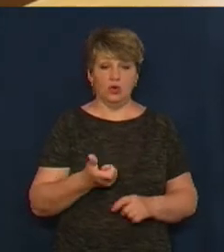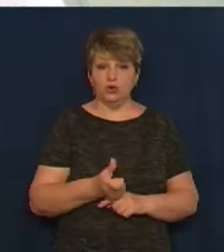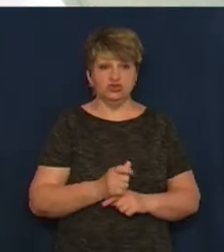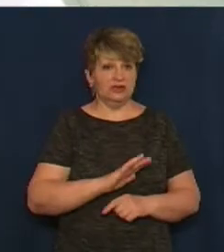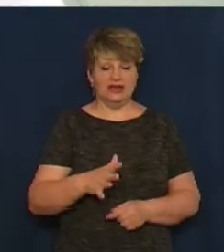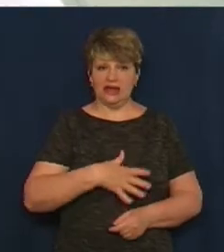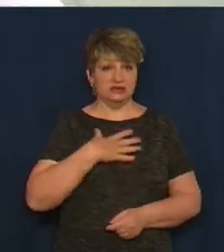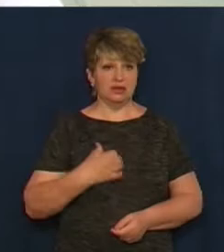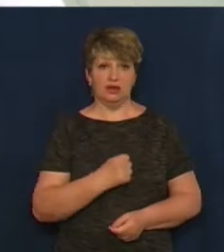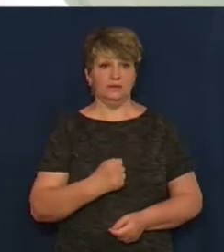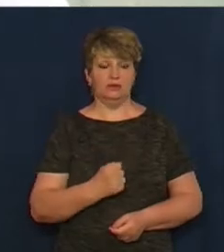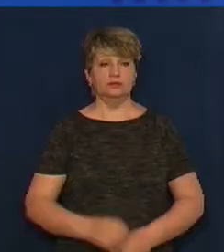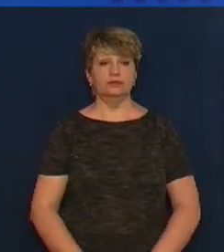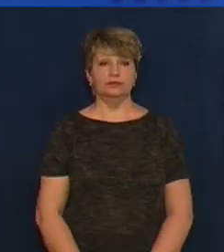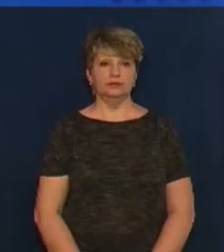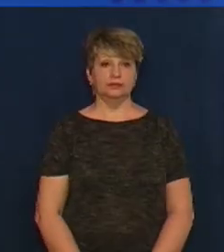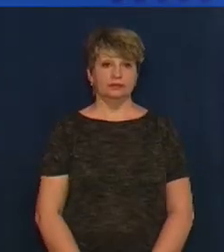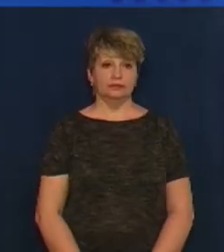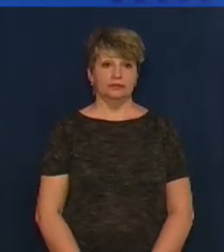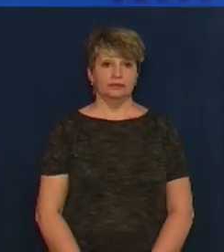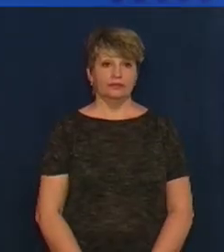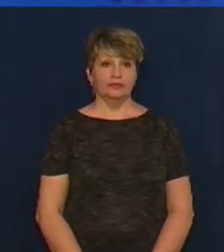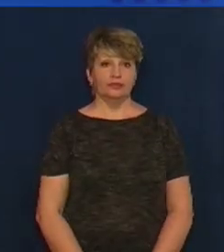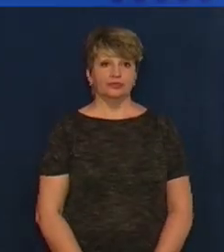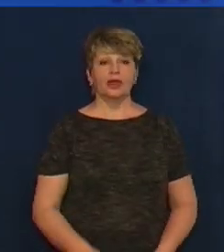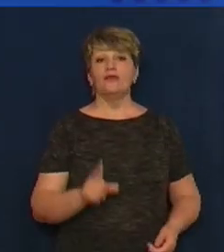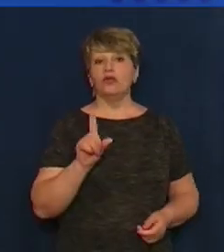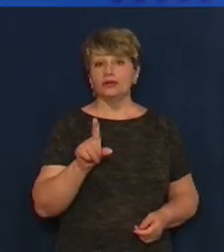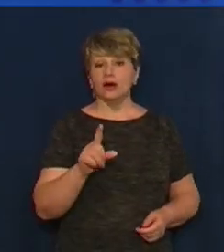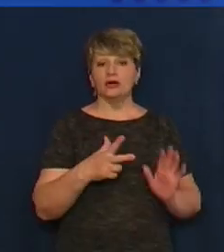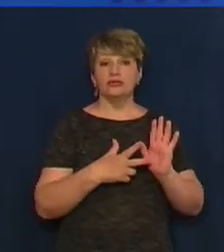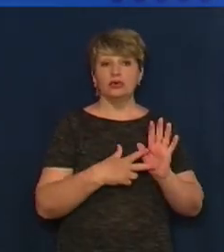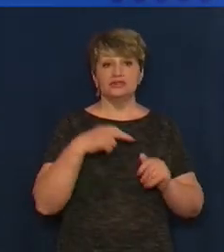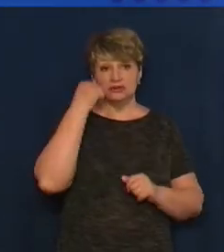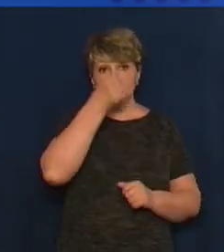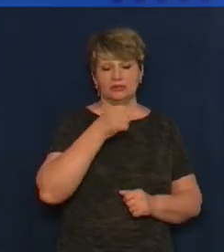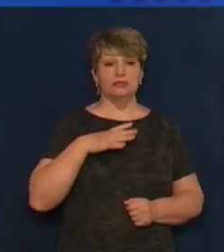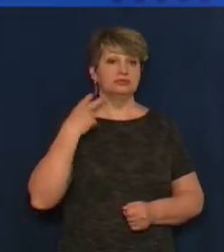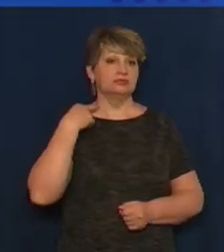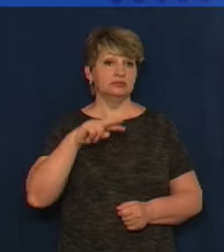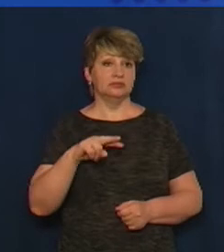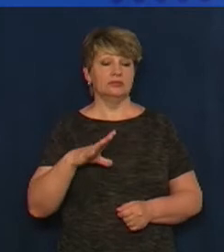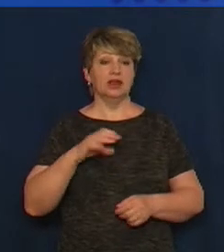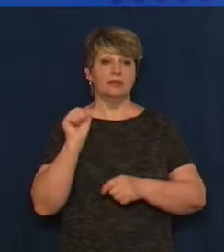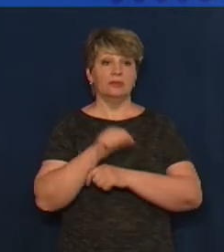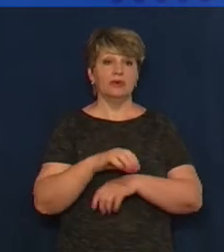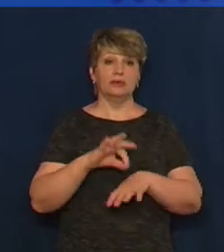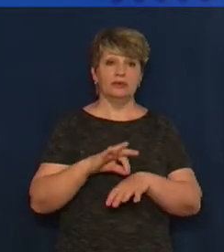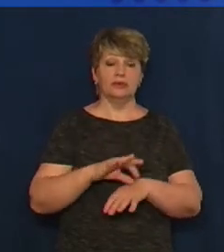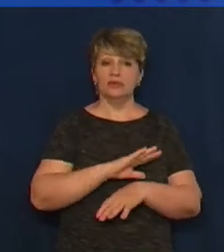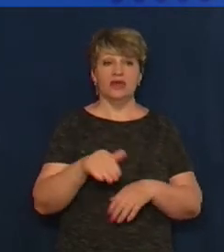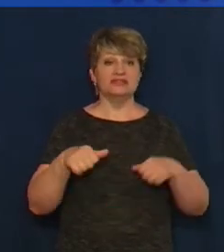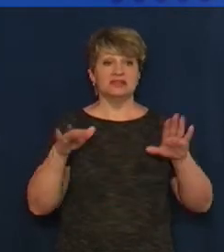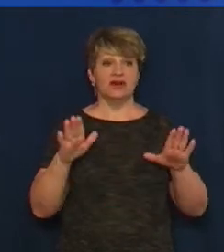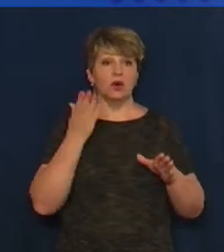Рева, Тамаз Горозія, новини. Вона 8 років провела в ув'язненні, там поборола хворобу, не здавалася, коли вибивали